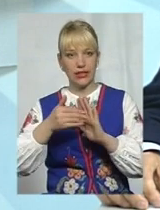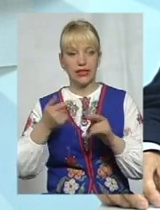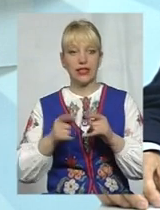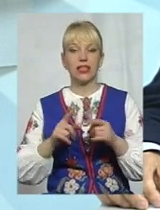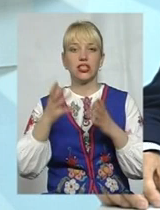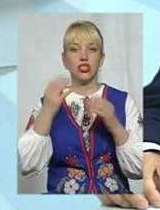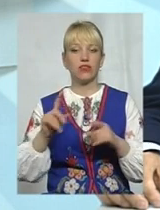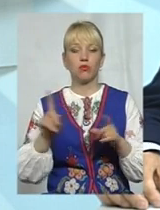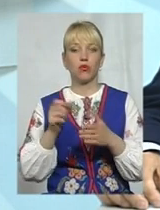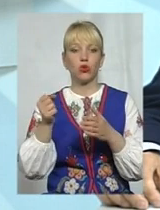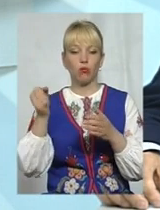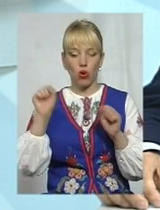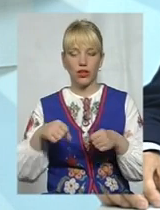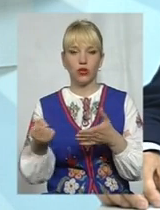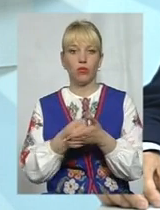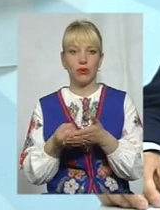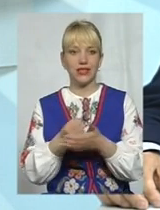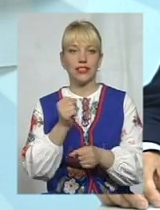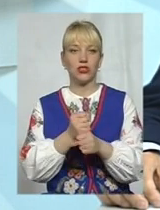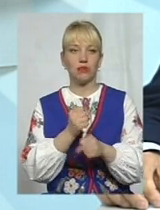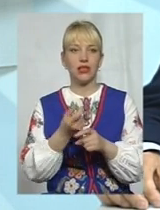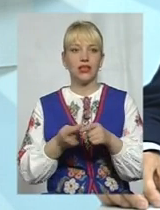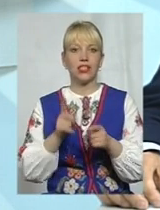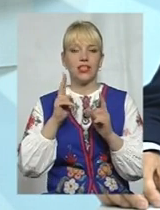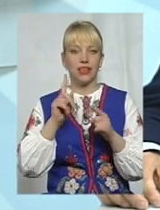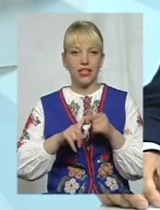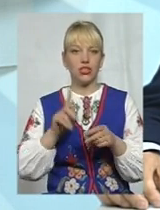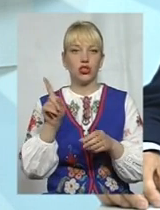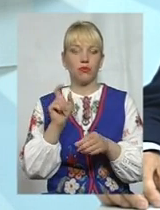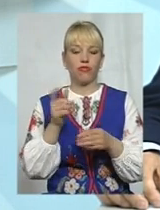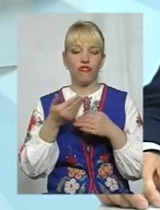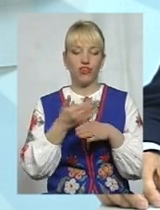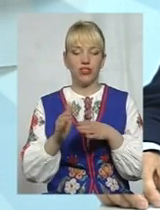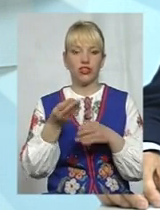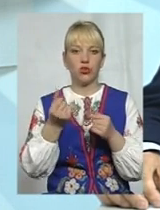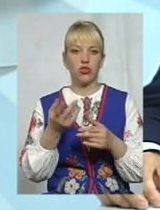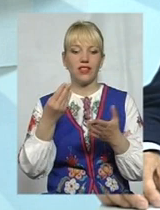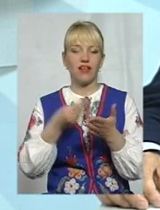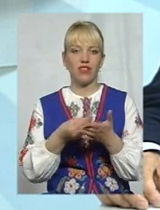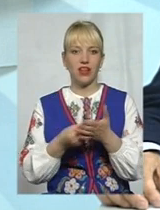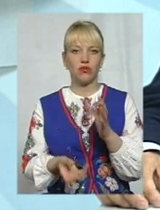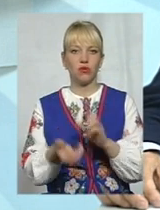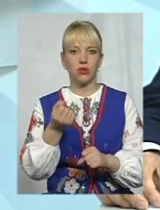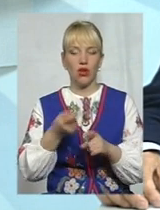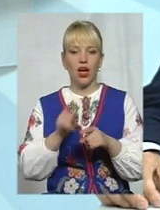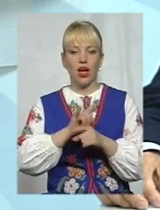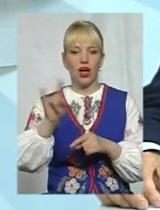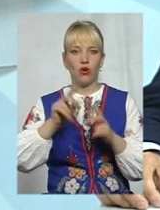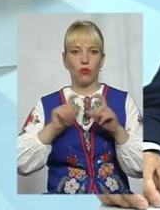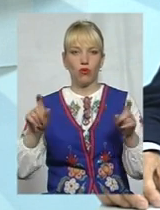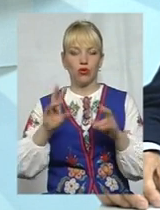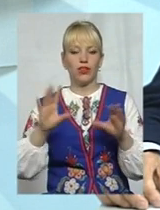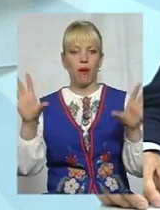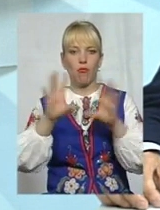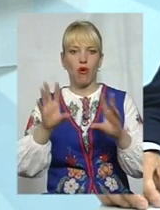все, що змогли добитися і зробити, це тільки те, що виділити відповідні кошти на фінансову підтримку аеропорту. Тобто, знову ж таки, на погашення заробітної